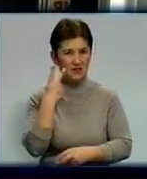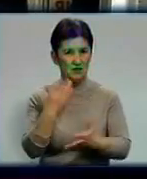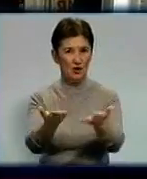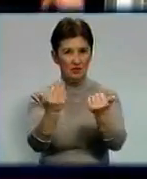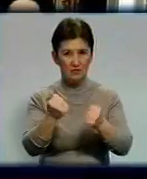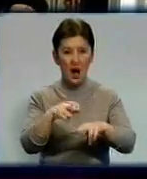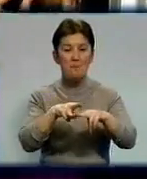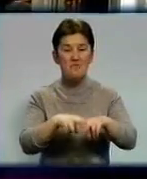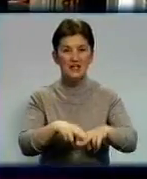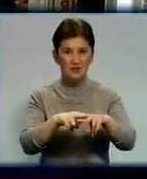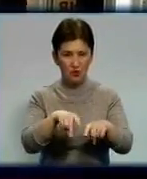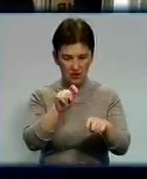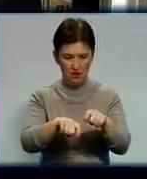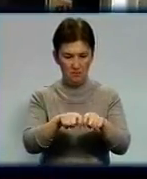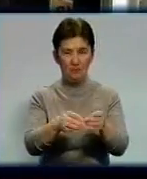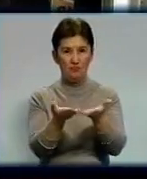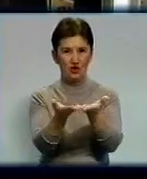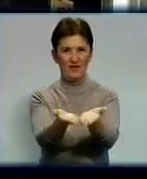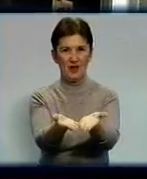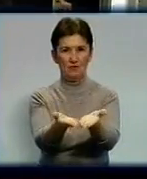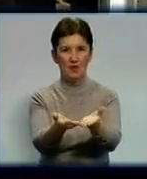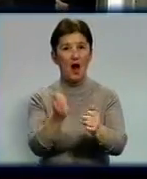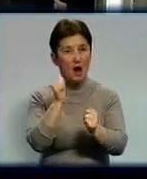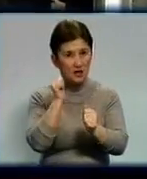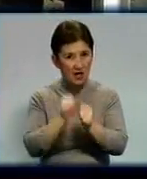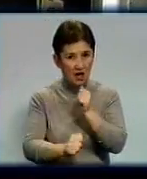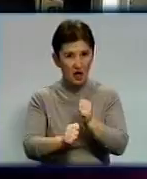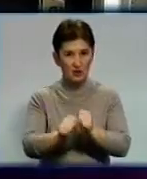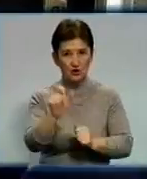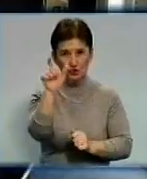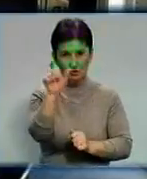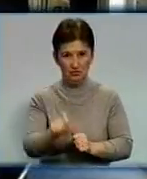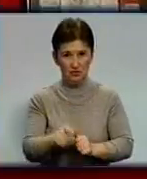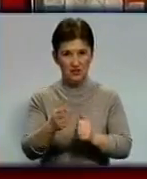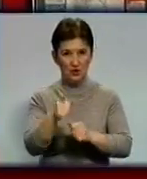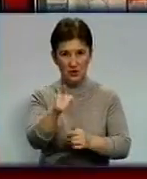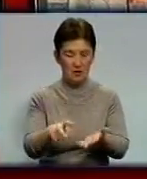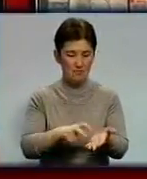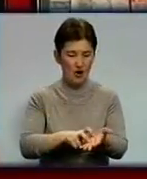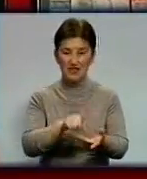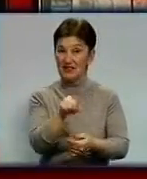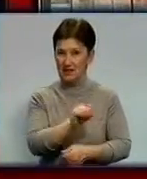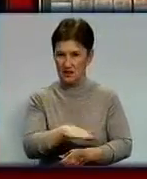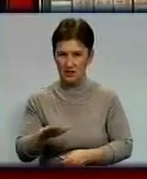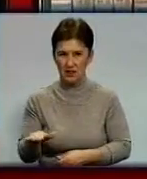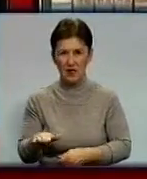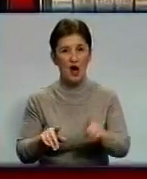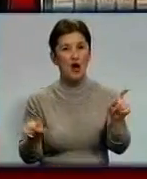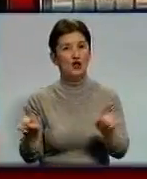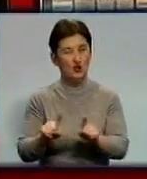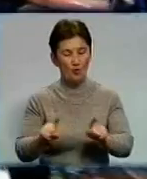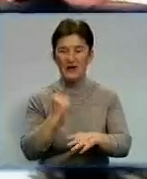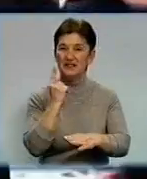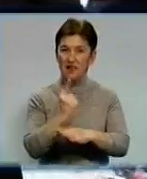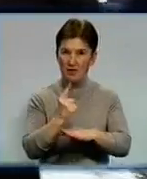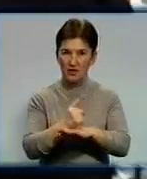І перевіряємо. Хай ставить на кожну точну, своєго людина, якщо не так бояться цих дітей. Проти того, аби в кіосках заборонили продавати